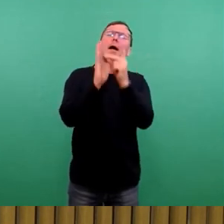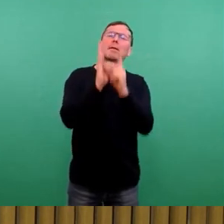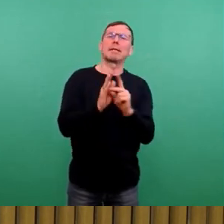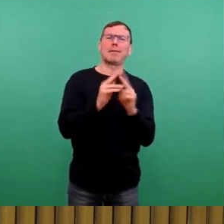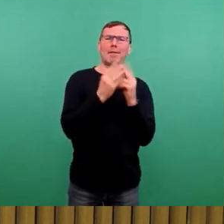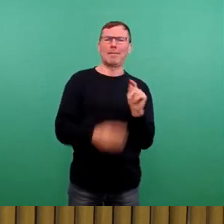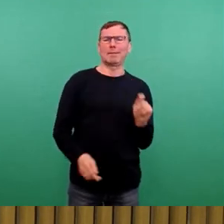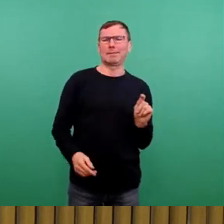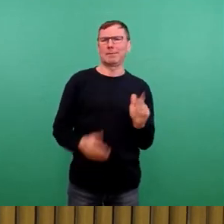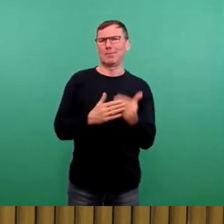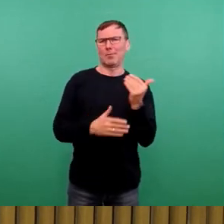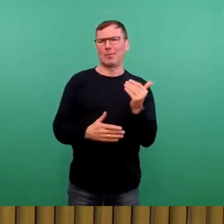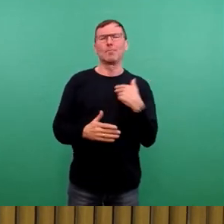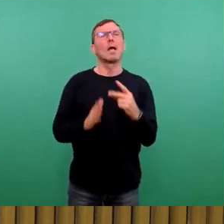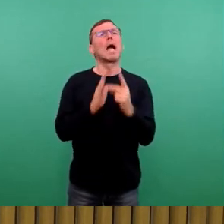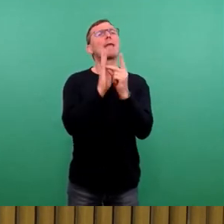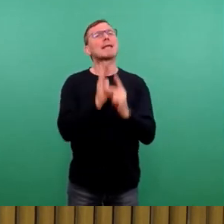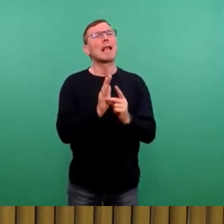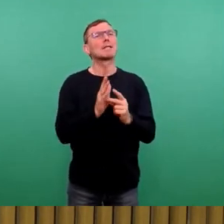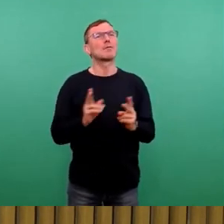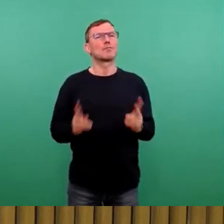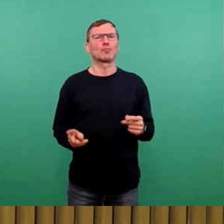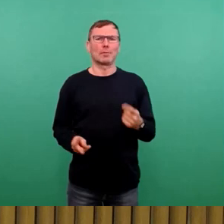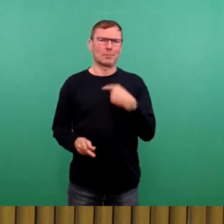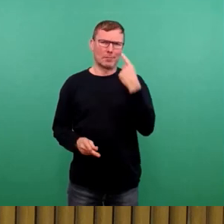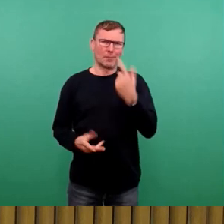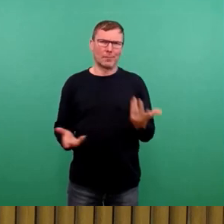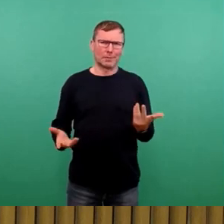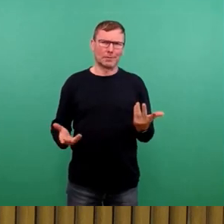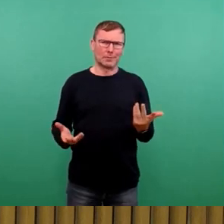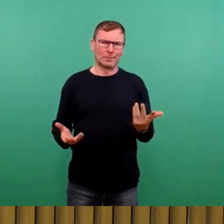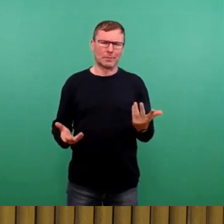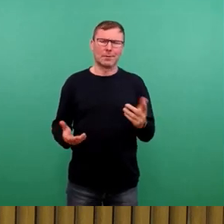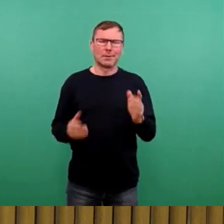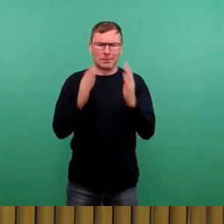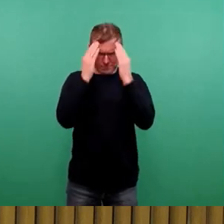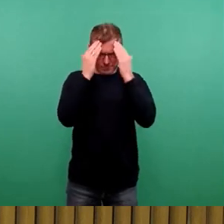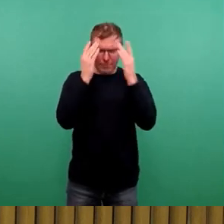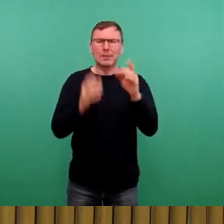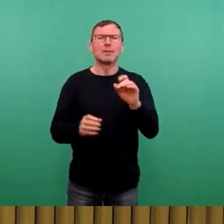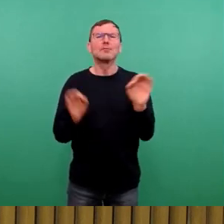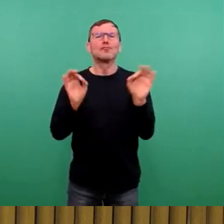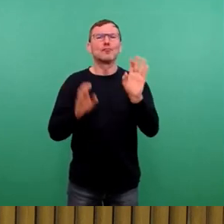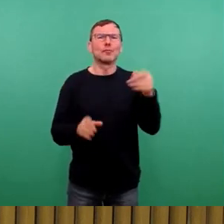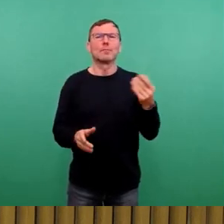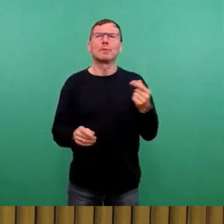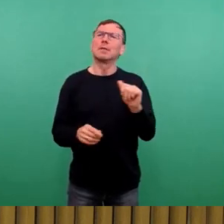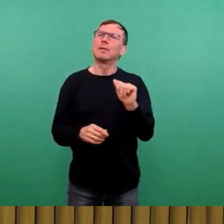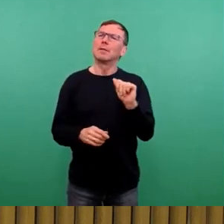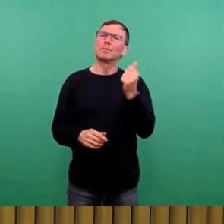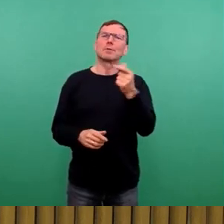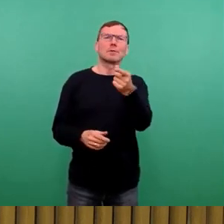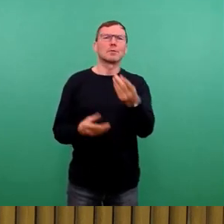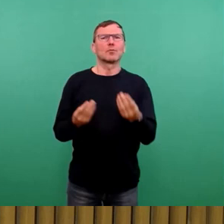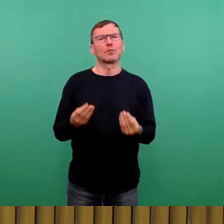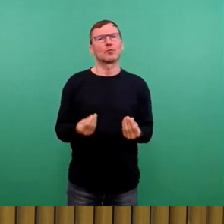wie es um Digitalisierung in unserer Stadt steht, wissen wir ja alle. Das ist oft ein Trauerspiel. Leider, nach wie vor, und besonders hat man das spüren können,